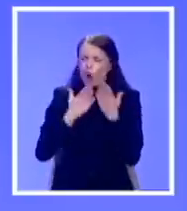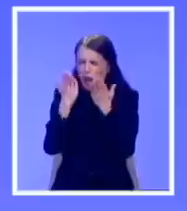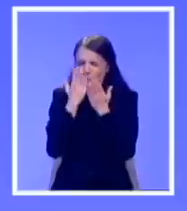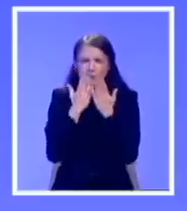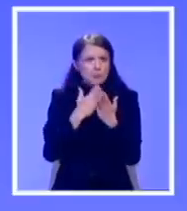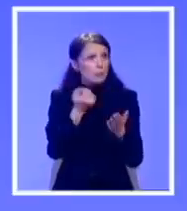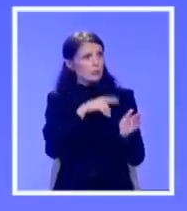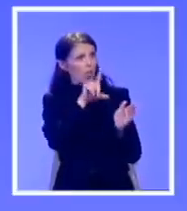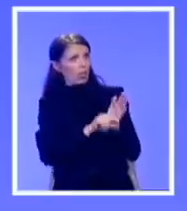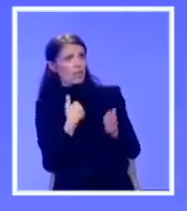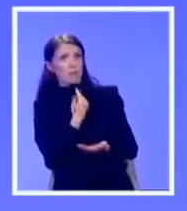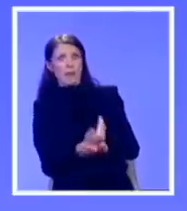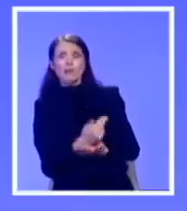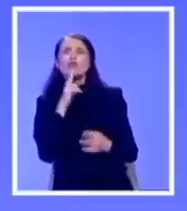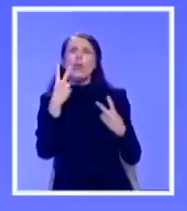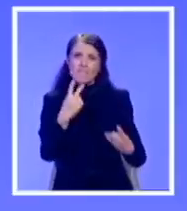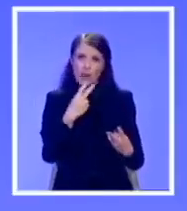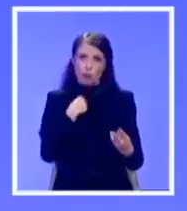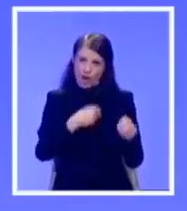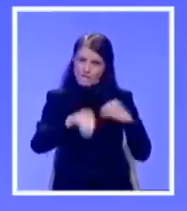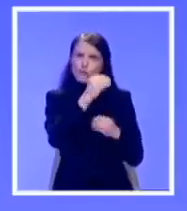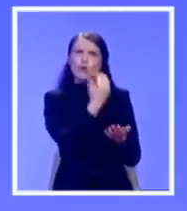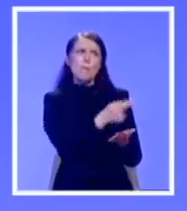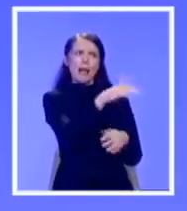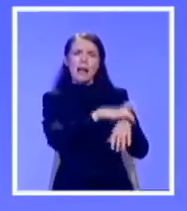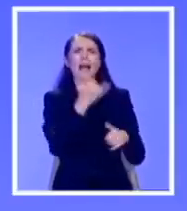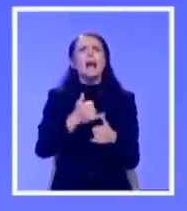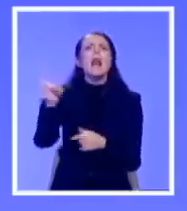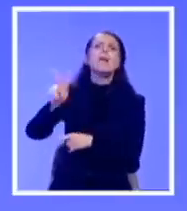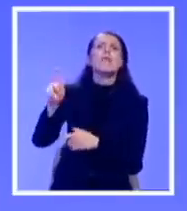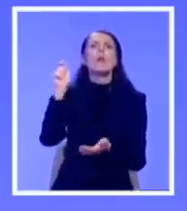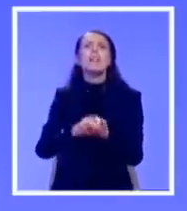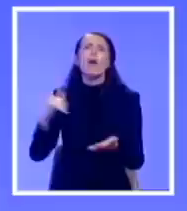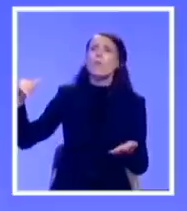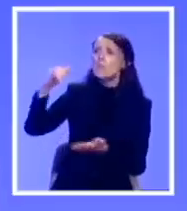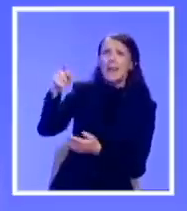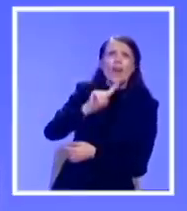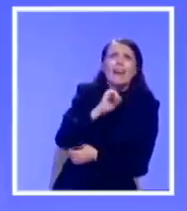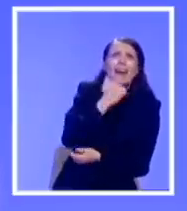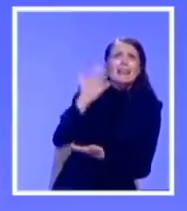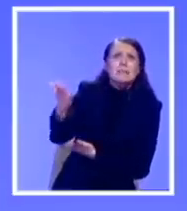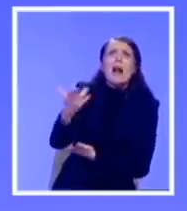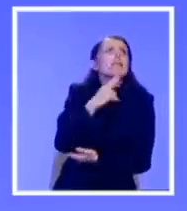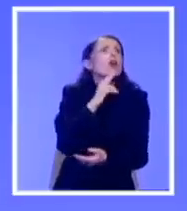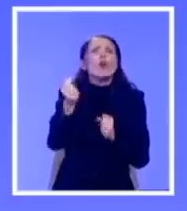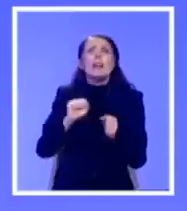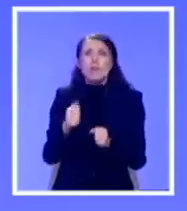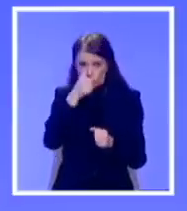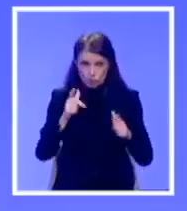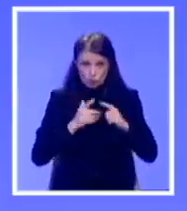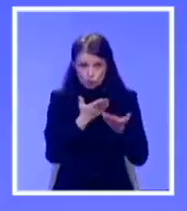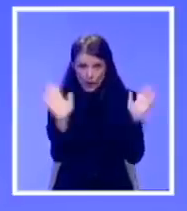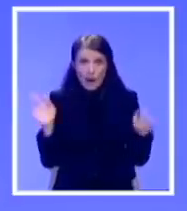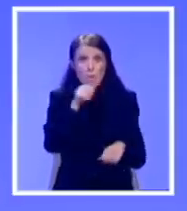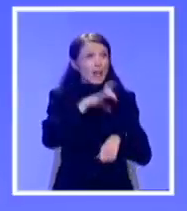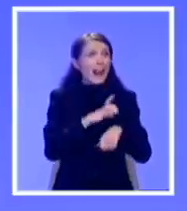zdravstvenim radnicima ili da vulin kupuje neispravne migove koje nema ko da vozi? Što čekamo? Da svi odu iz zemlje, pa da se lečemo kod